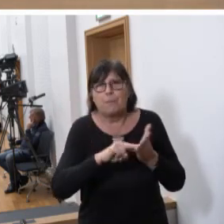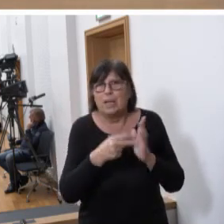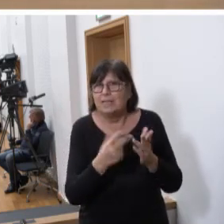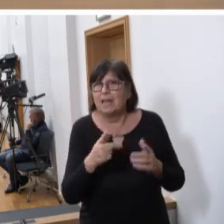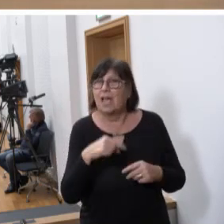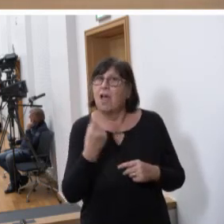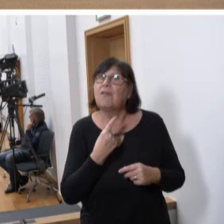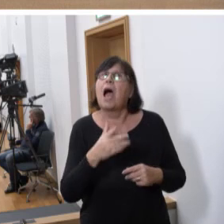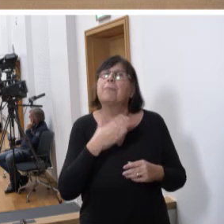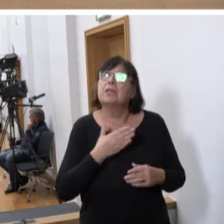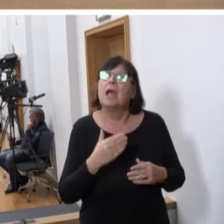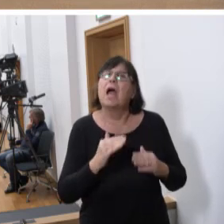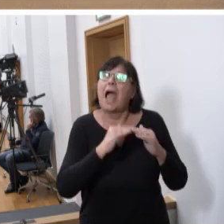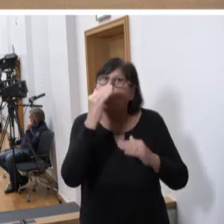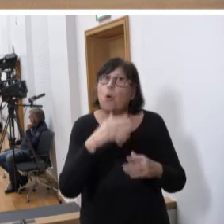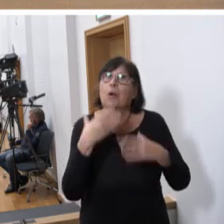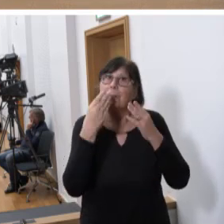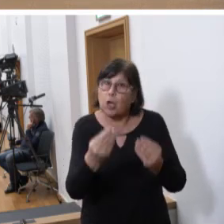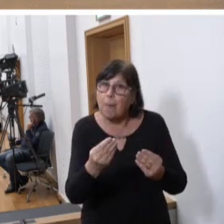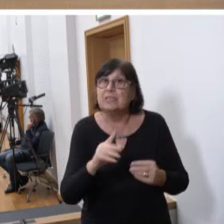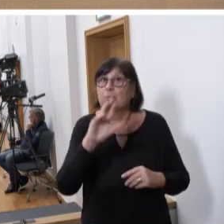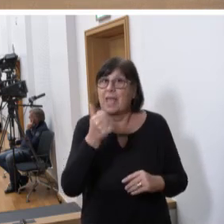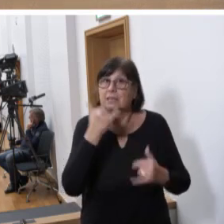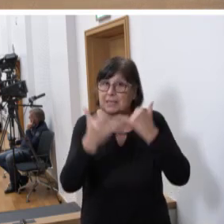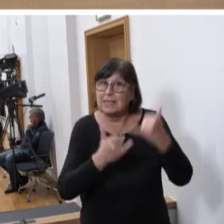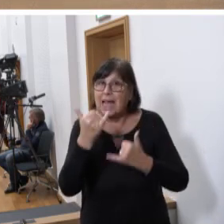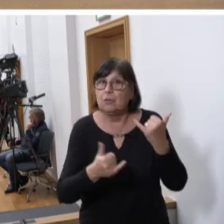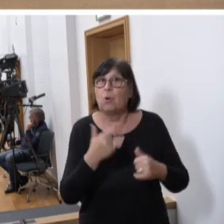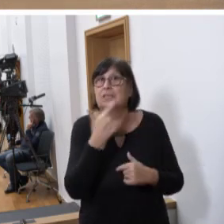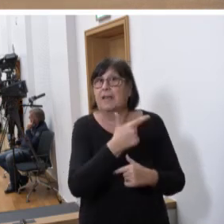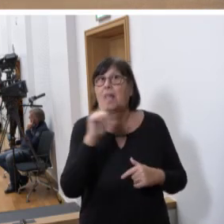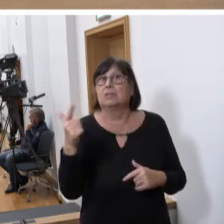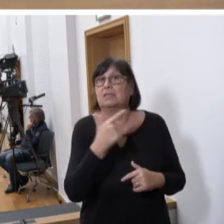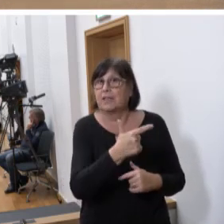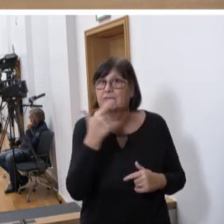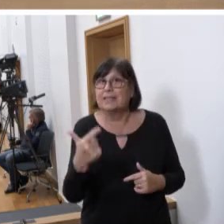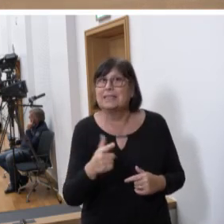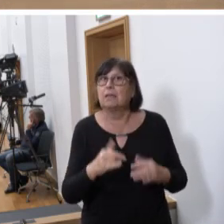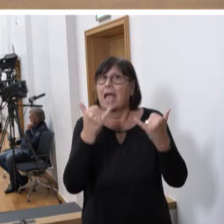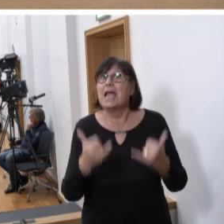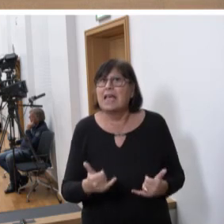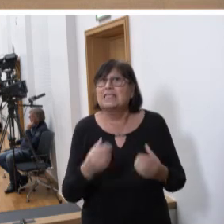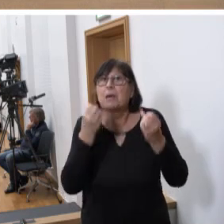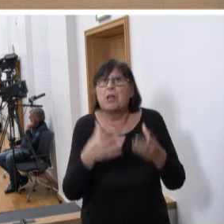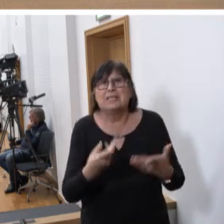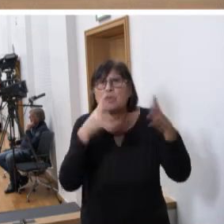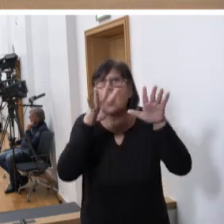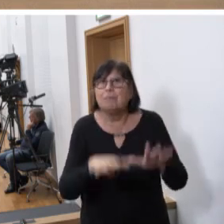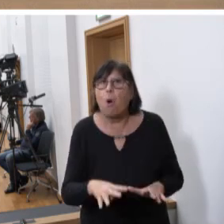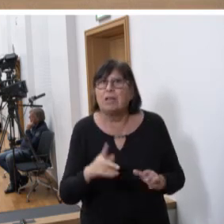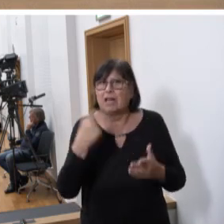Sie haben die Erhöhung bekommen. Sie haben sie durchbekommen zum 01.01.2022. Und plötzlich nach neun Monaten